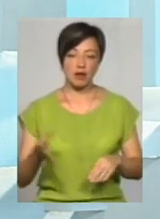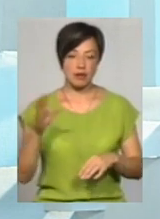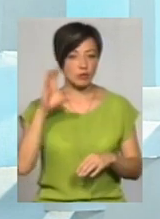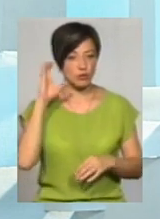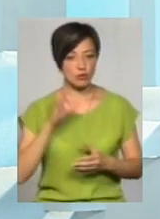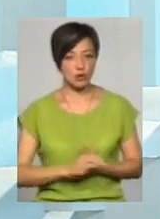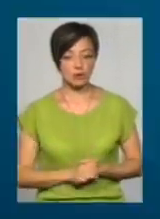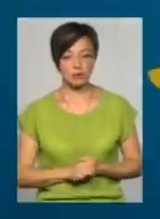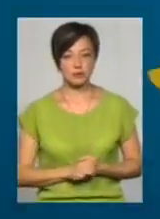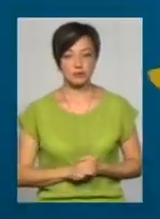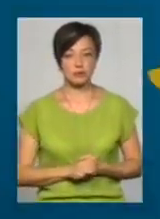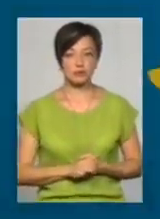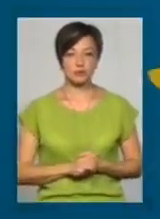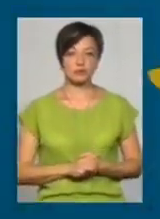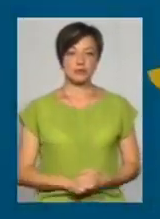послухаємо.